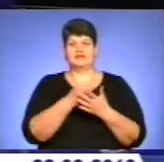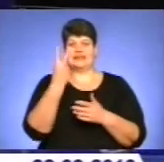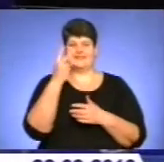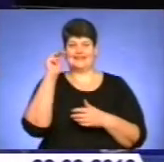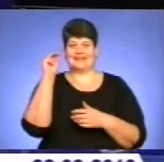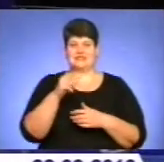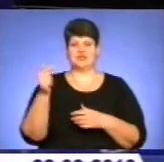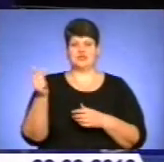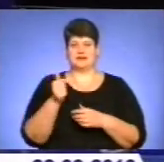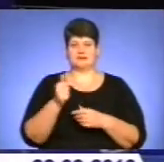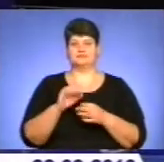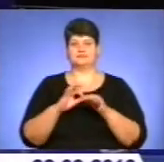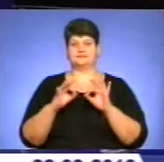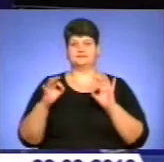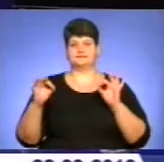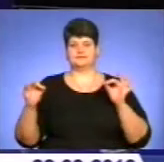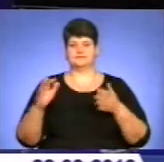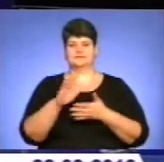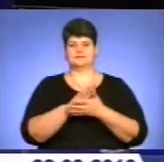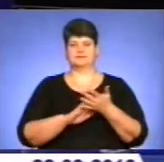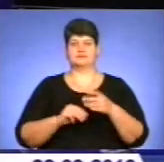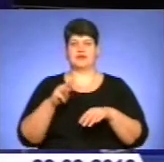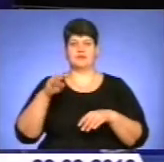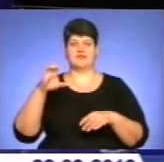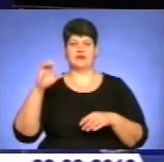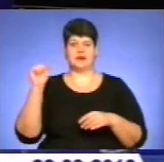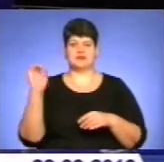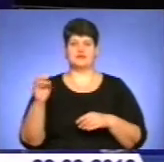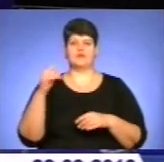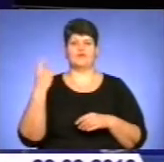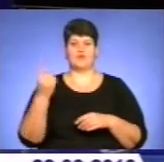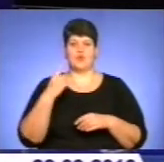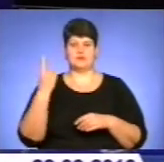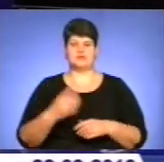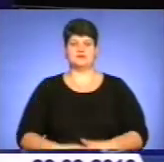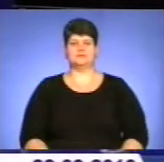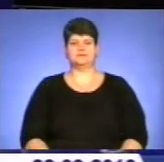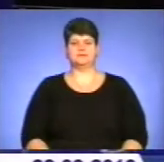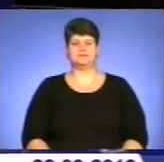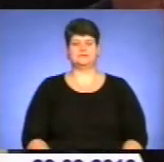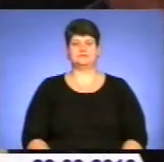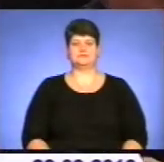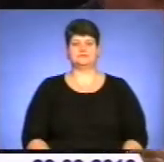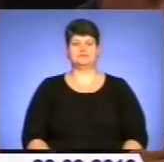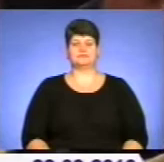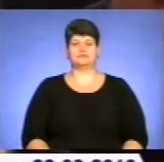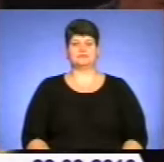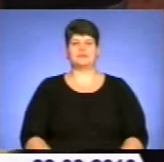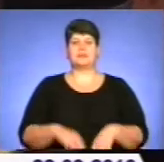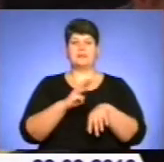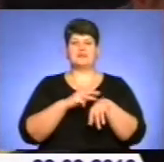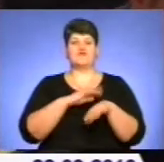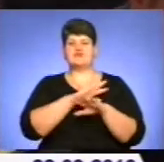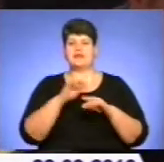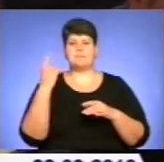тисячі гривень. Подробиці у сюжеті сектору зв'язків з громадськістю управління МВС України в області. Міліціонери